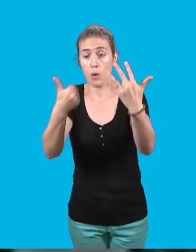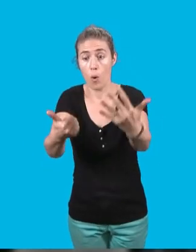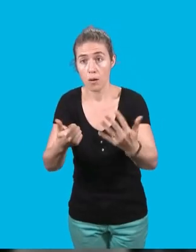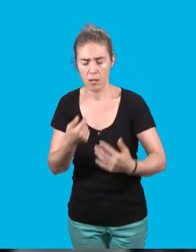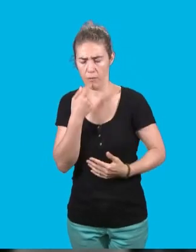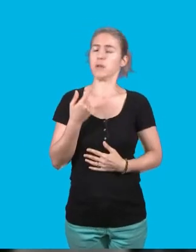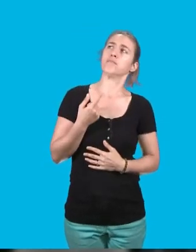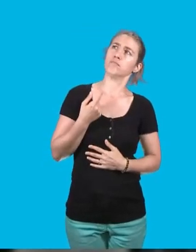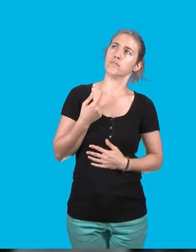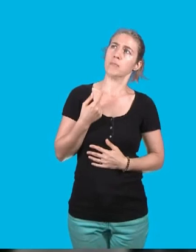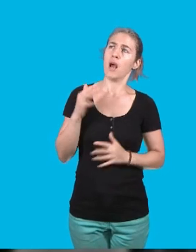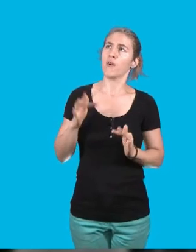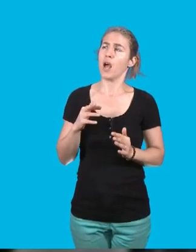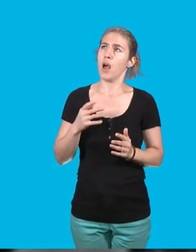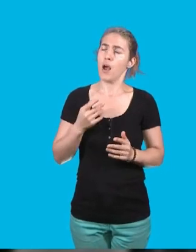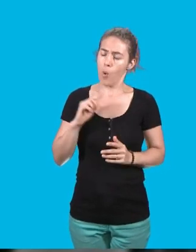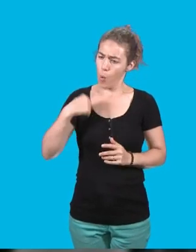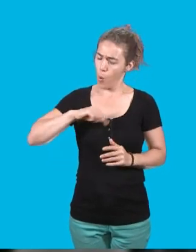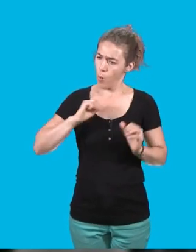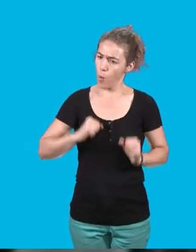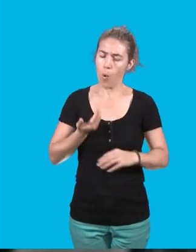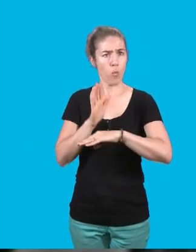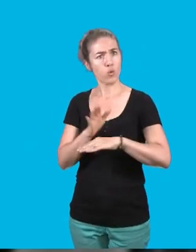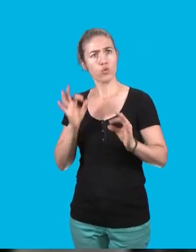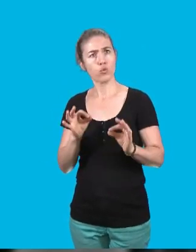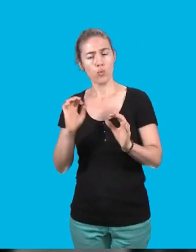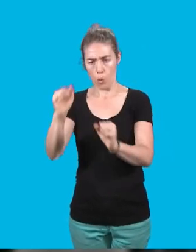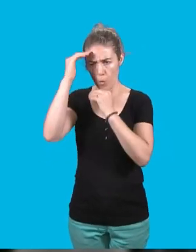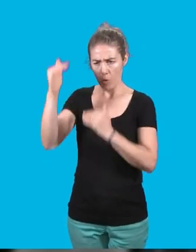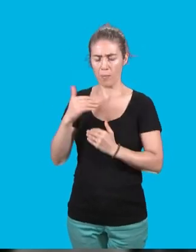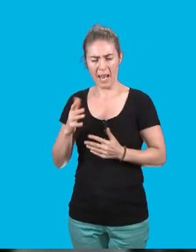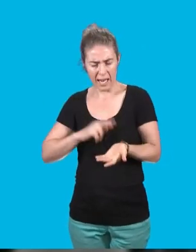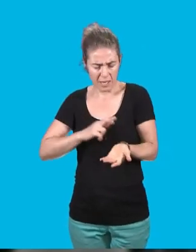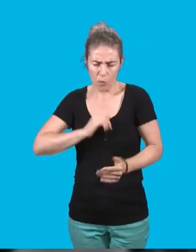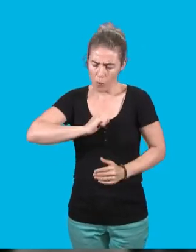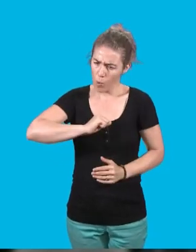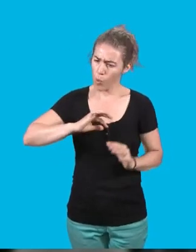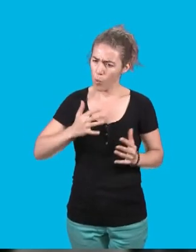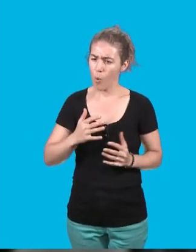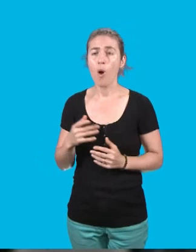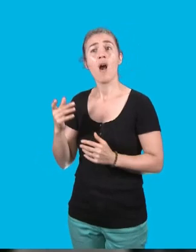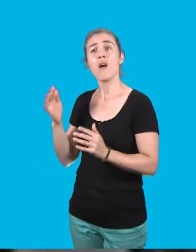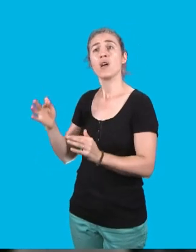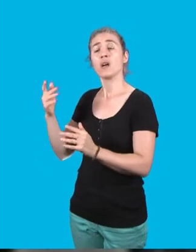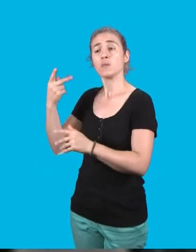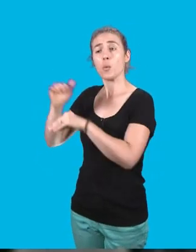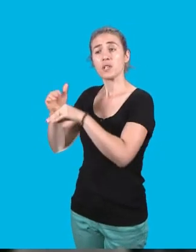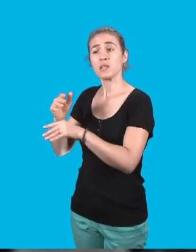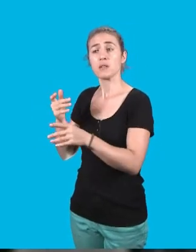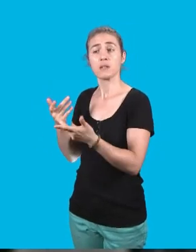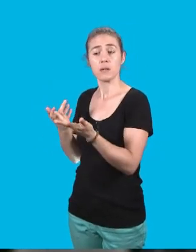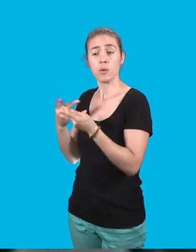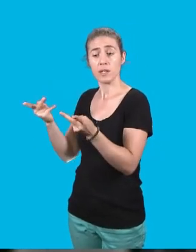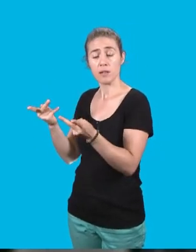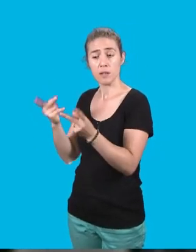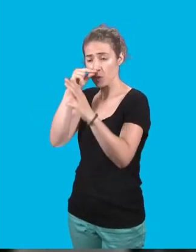crédibilité et du rythme que nous pourrons mettre en oeuvre dans les déclinaisons de nombreuses politiques publiques métropolitaines et sur les